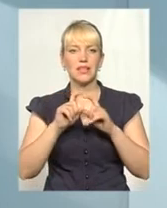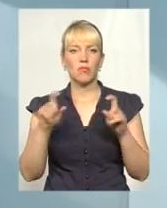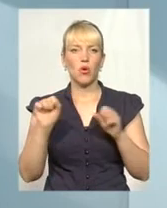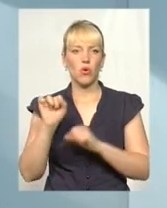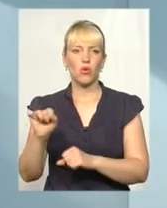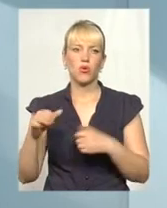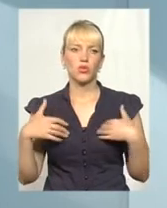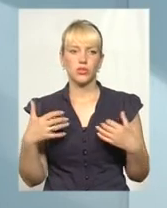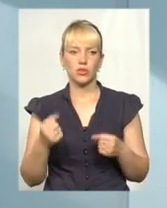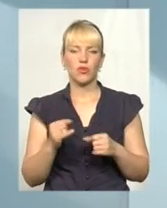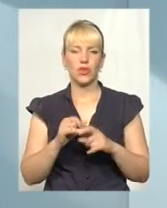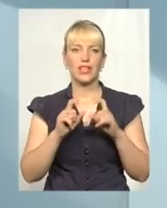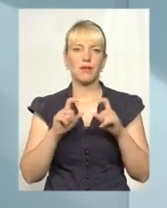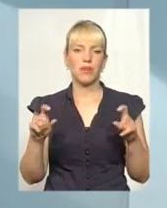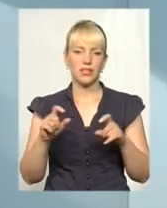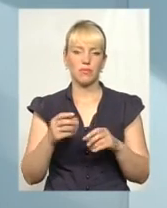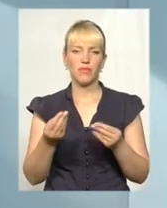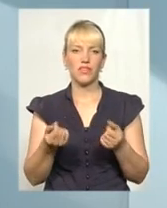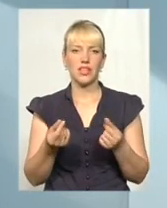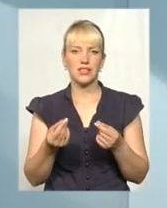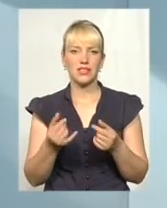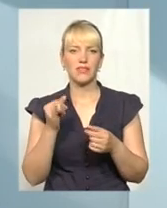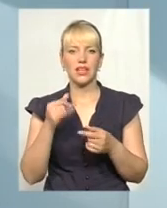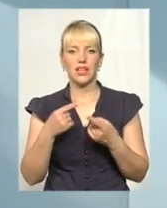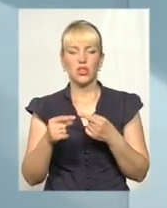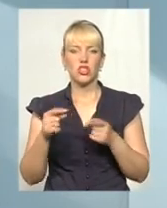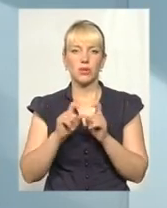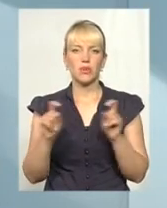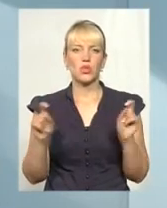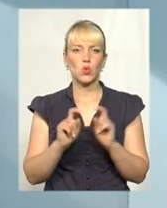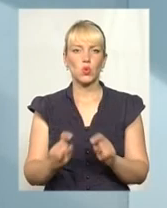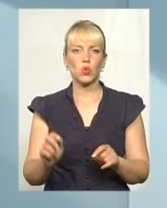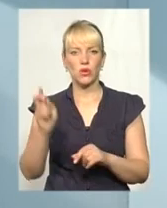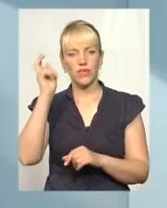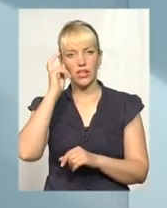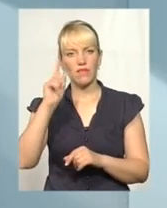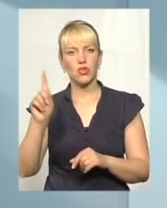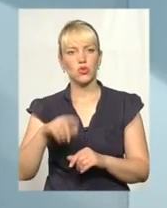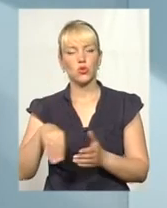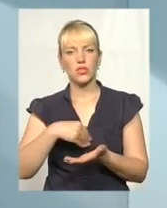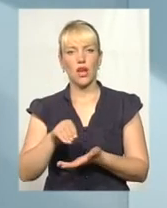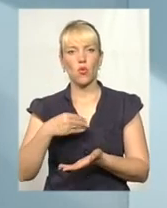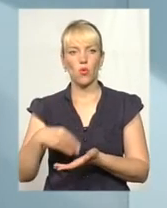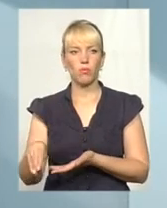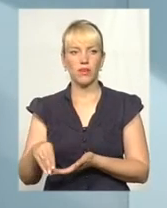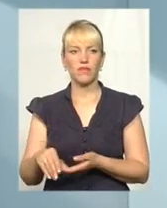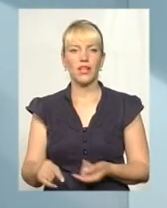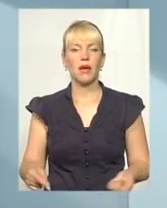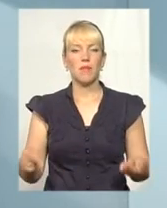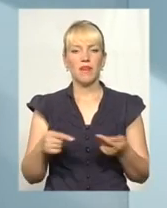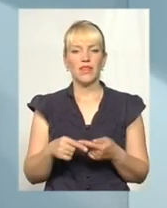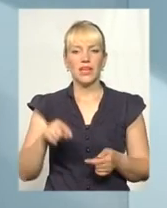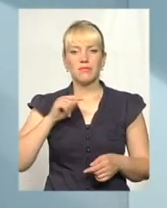здоров'я, із Департаментом фінансів та іншими структурами ФКиєві щодо закупівлі певних